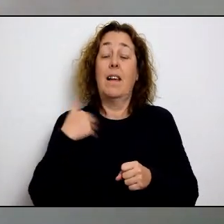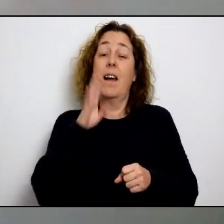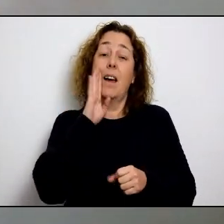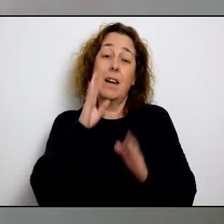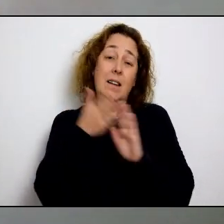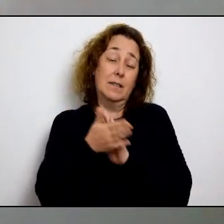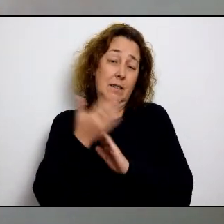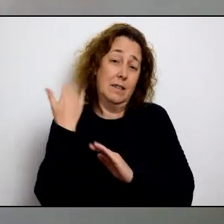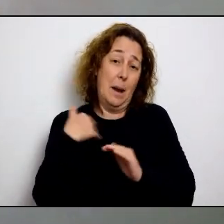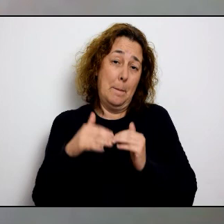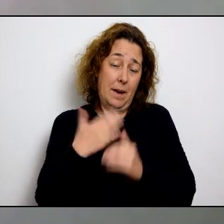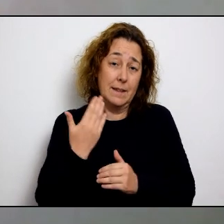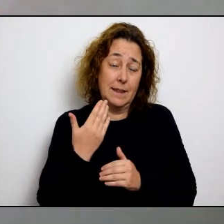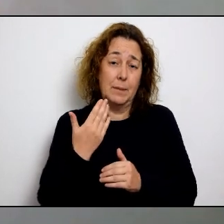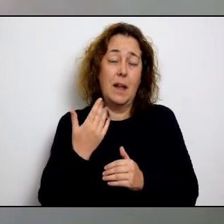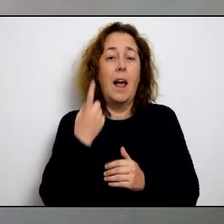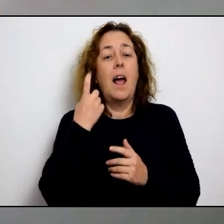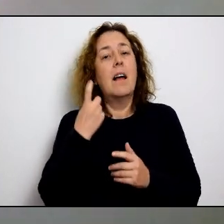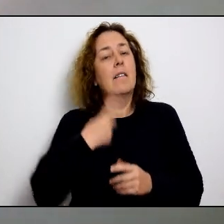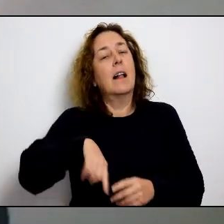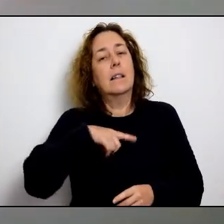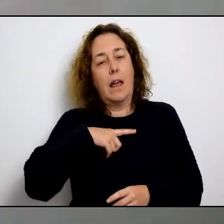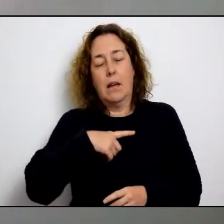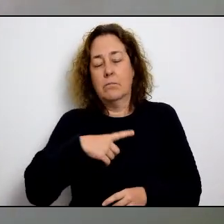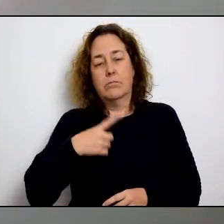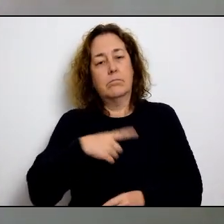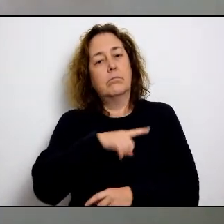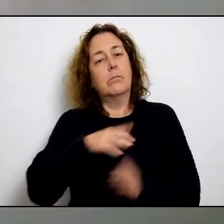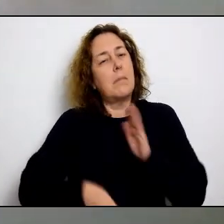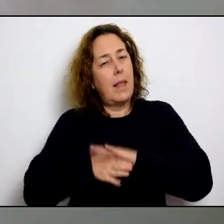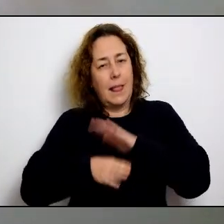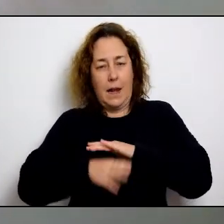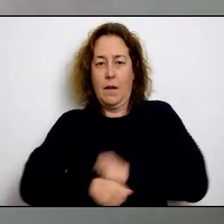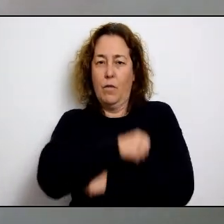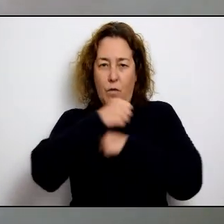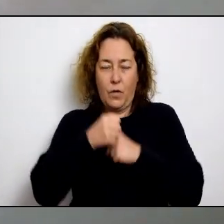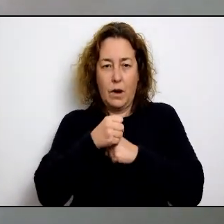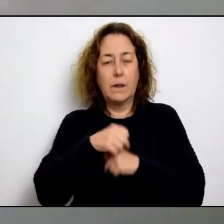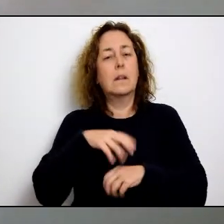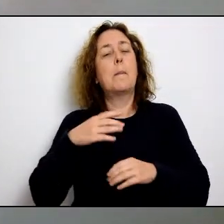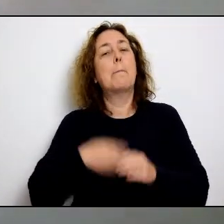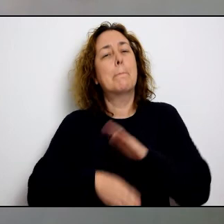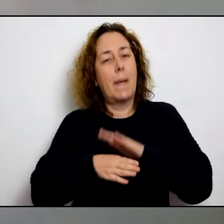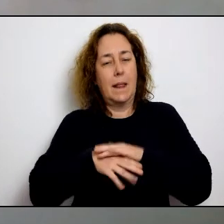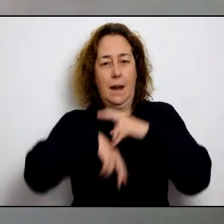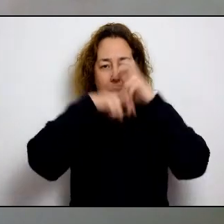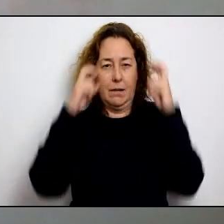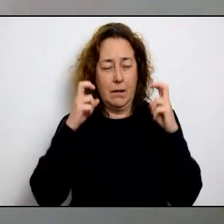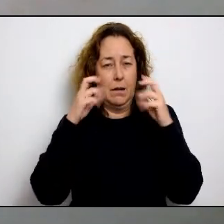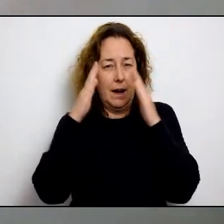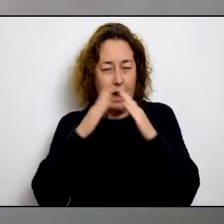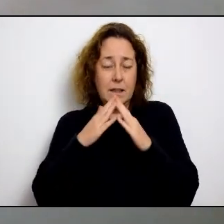fortalesa a tots els menorquins i menorquines fortalesa primer per el que venia dint al principi d'aquesta intervenció necessitant